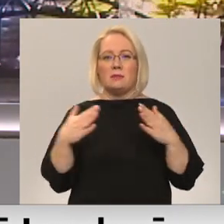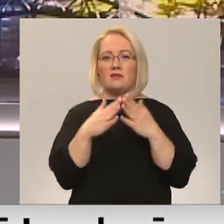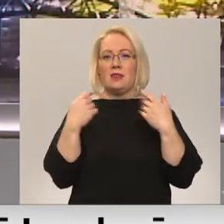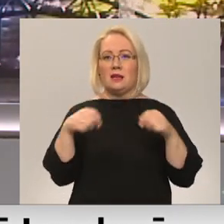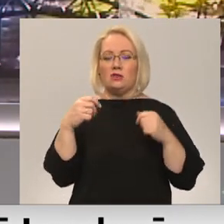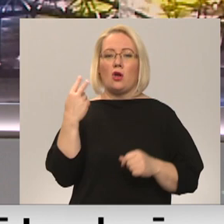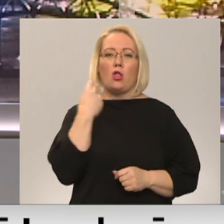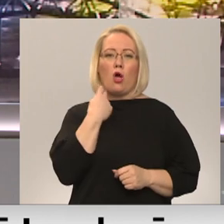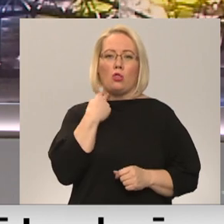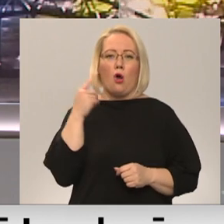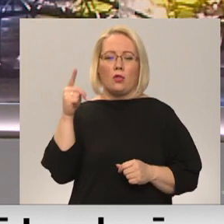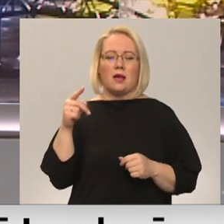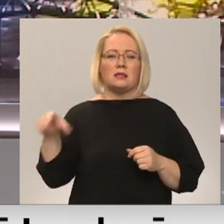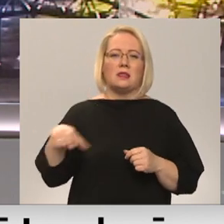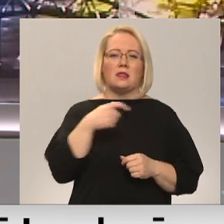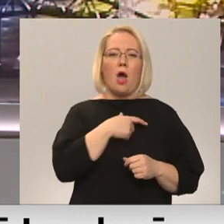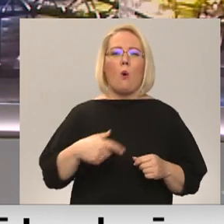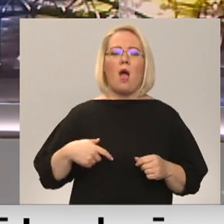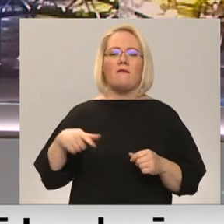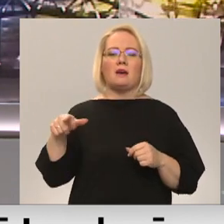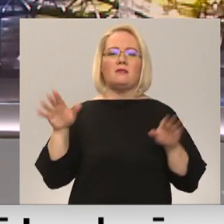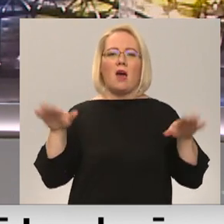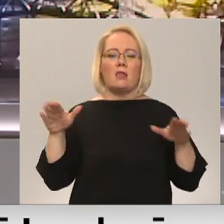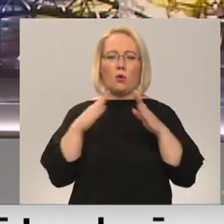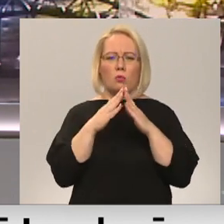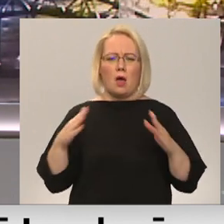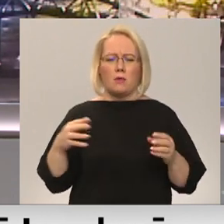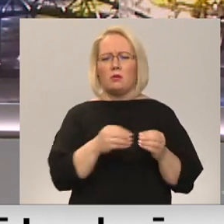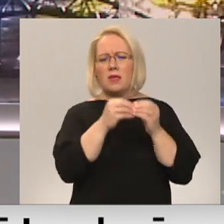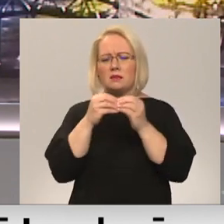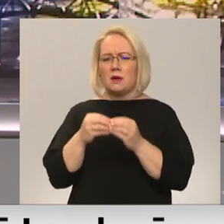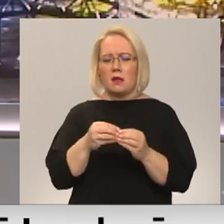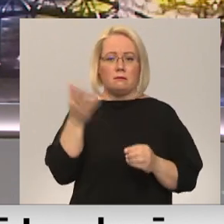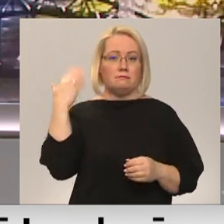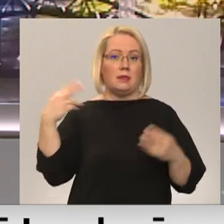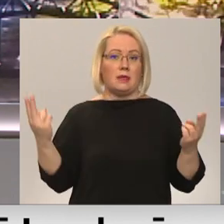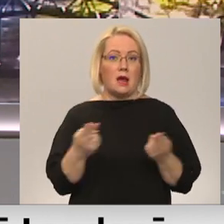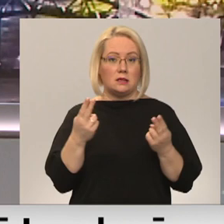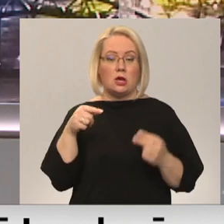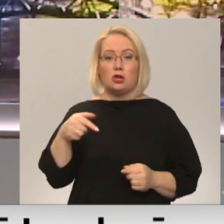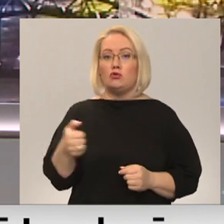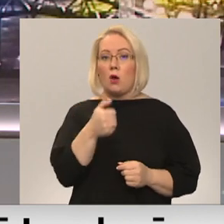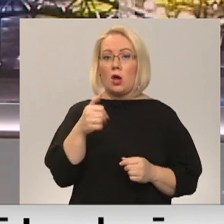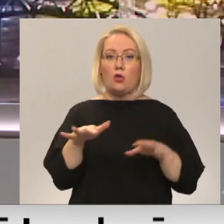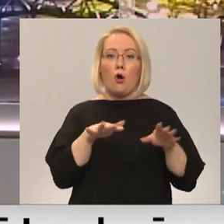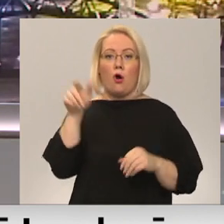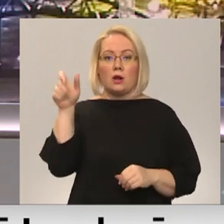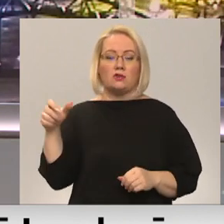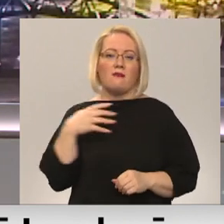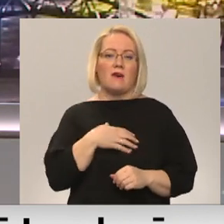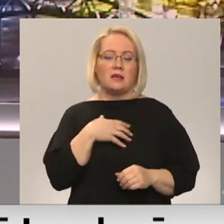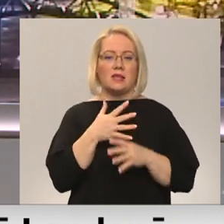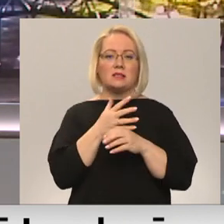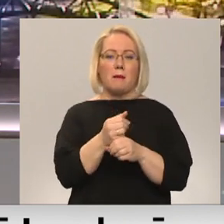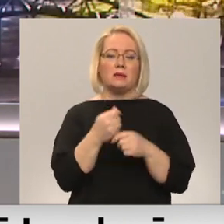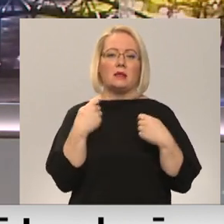Londonus Daugavas Vanagu fonda namā ir gadu desmitiem sēna tradīcija. Tiesas šogad organizatoriem nācās samazināt tirgotāju